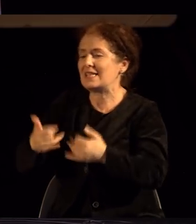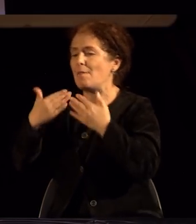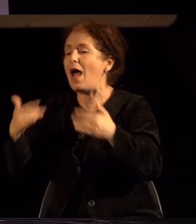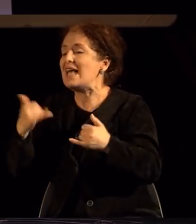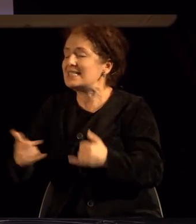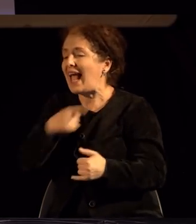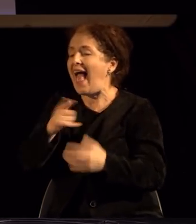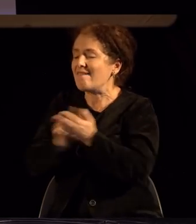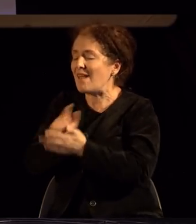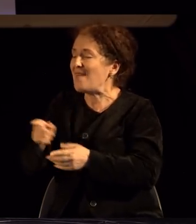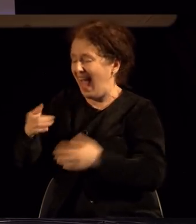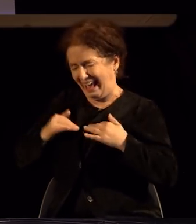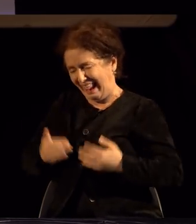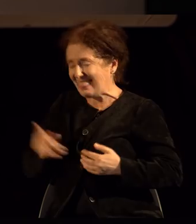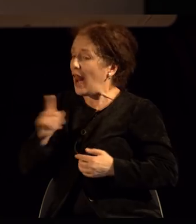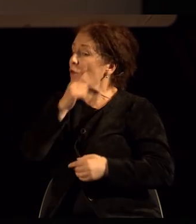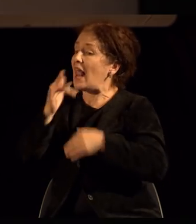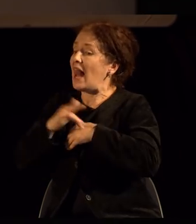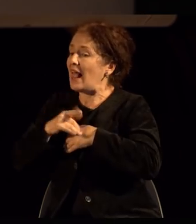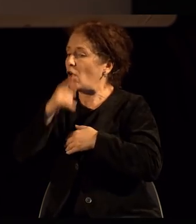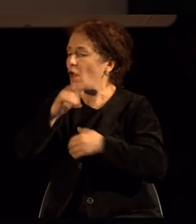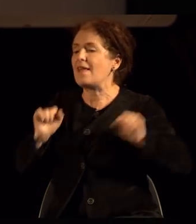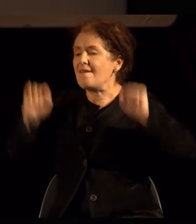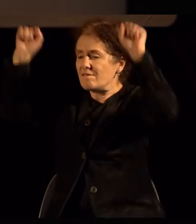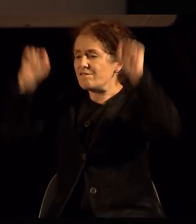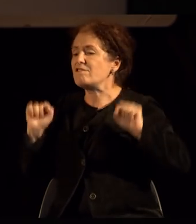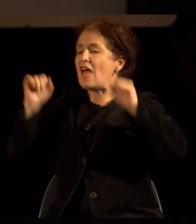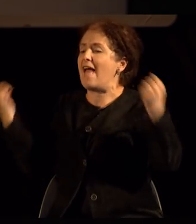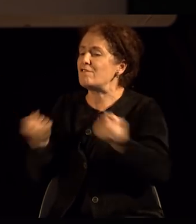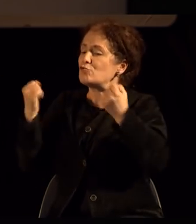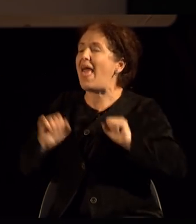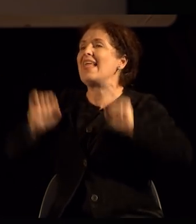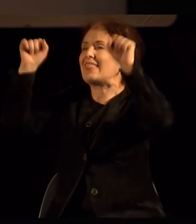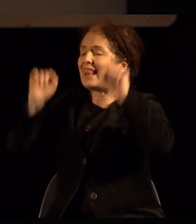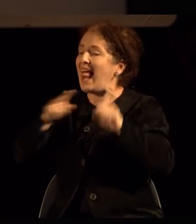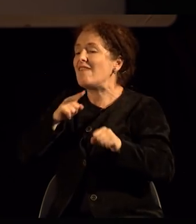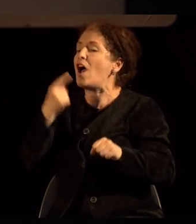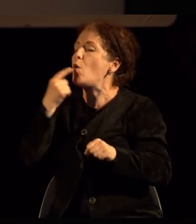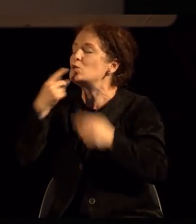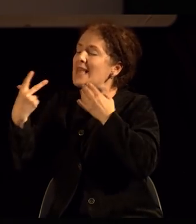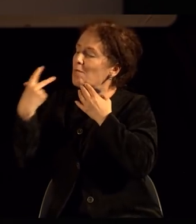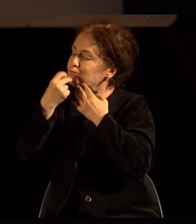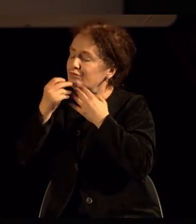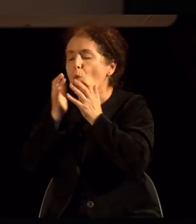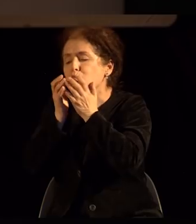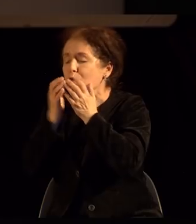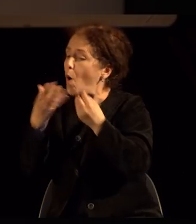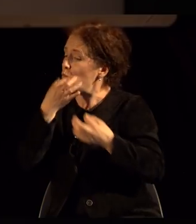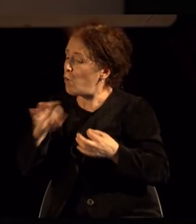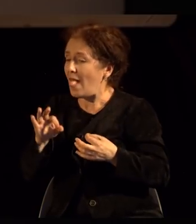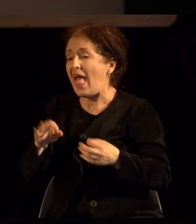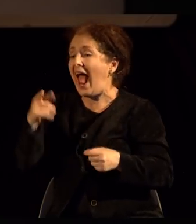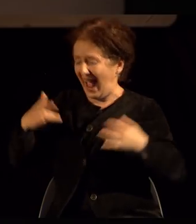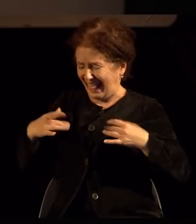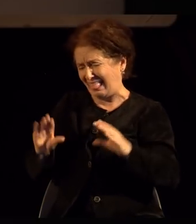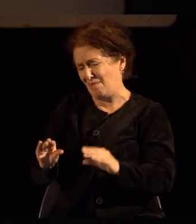да видиш како треба иди ваму иди таму иди во теретана вежбай прави ова се само за да бидеме робови на тоа дека сме